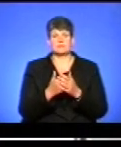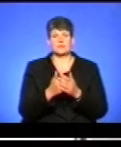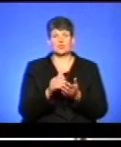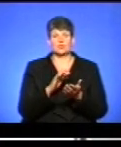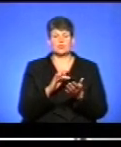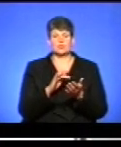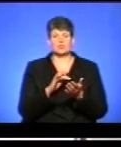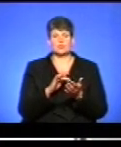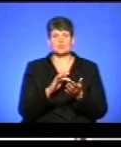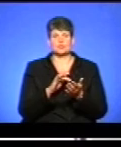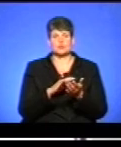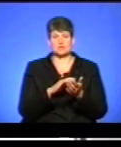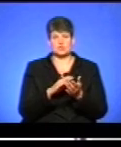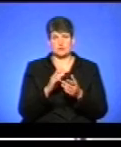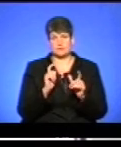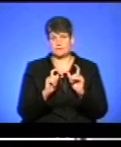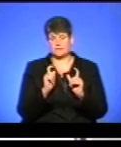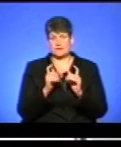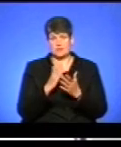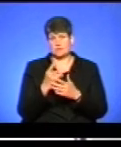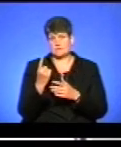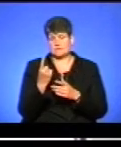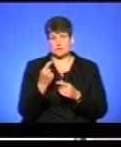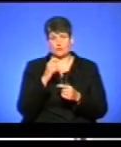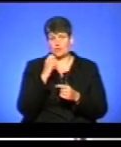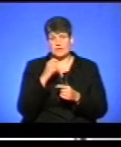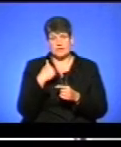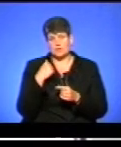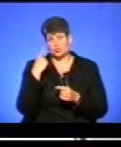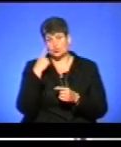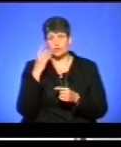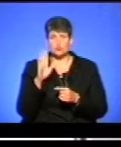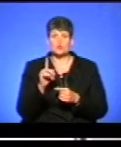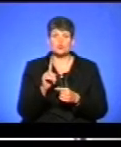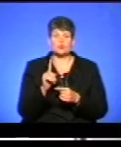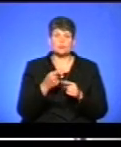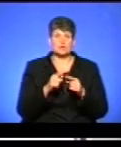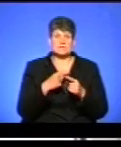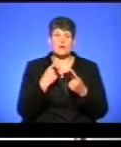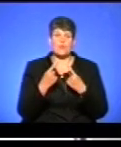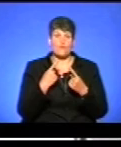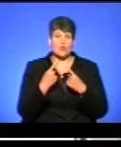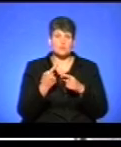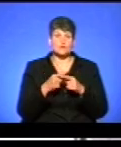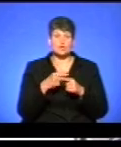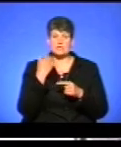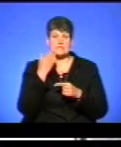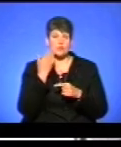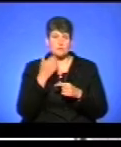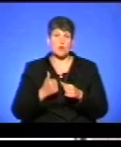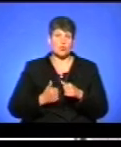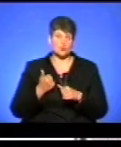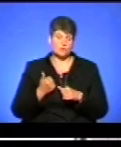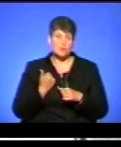столичні вузи є одним із найперших в Україні. Тому я думаю, що ми про це говоримо, ми цього не соромимо, ми навпаки